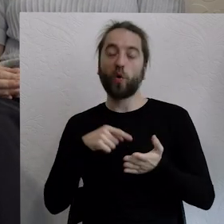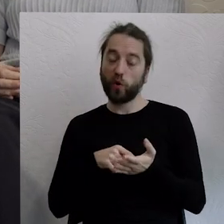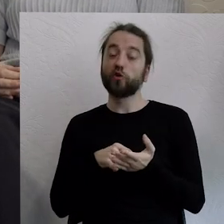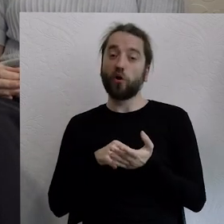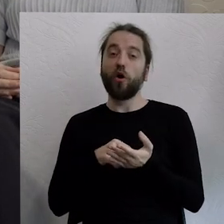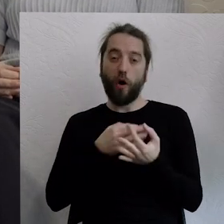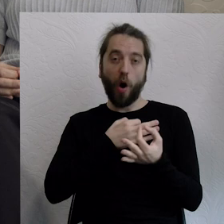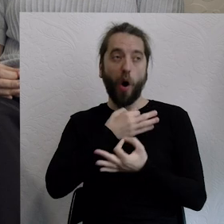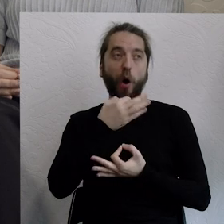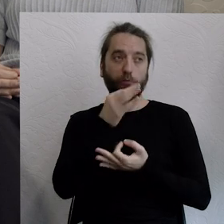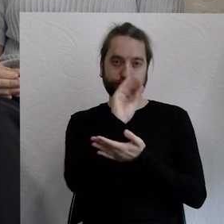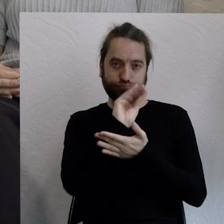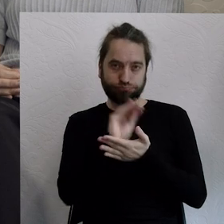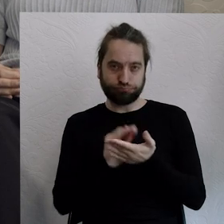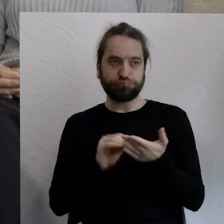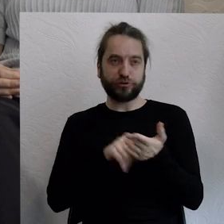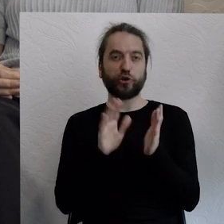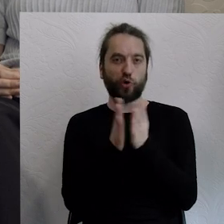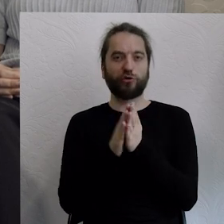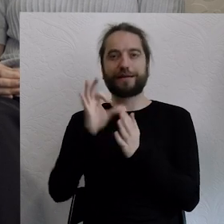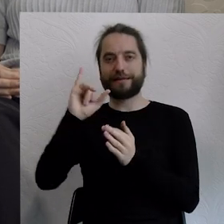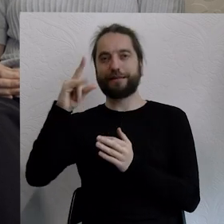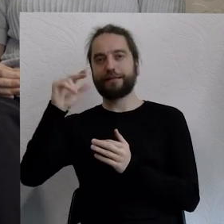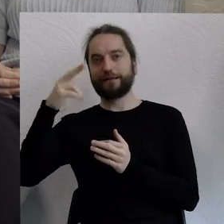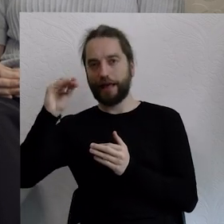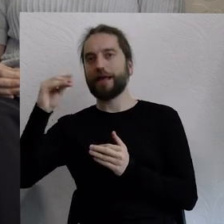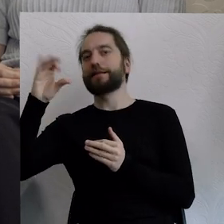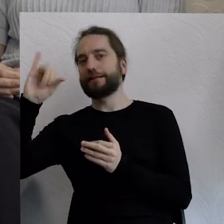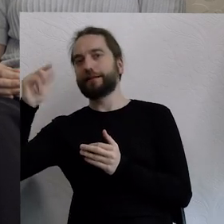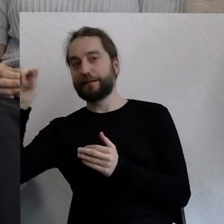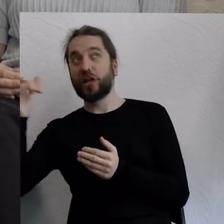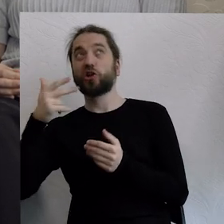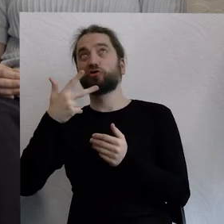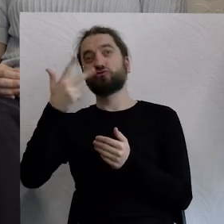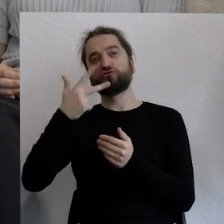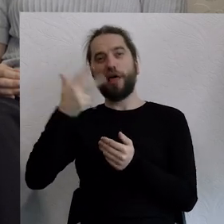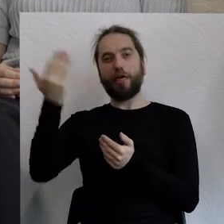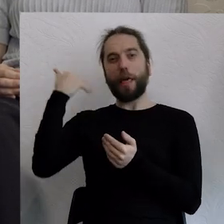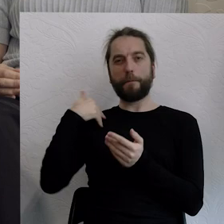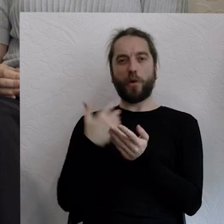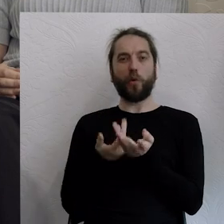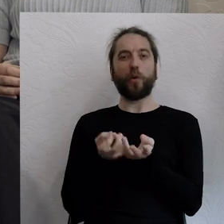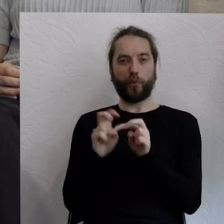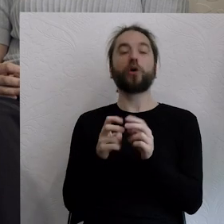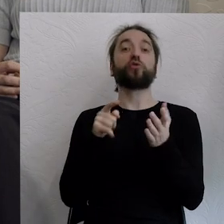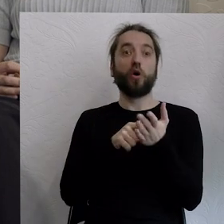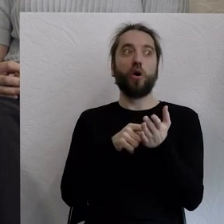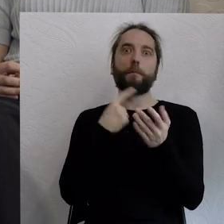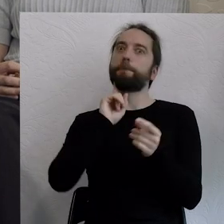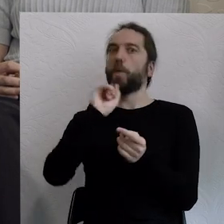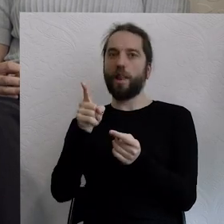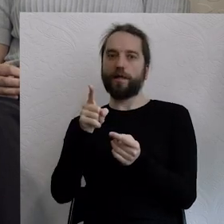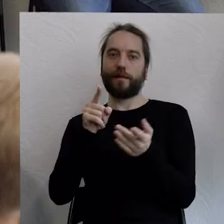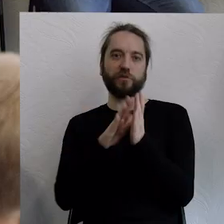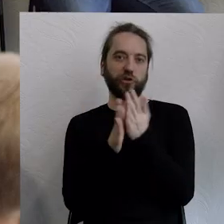opisane, nawet takie właśnie książce Science of Science, która tam dwa czy trzy lata temu popostała i tam większość, polecam, po prostu nie chciałbym teraz